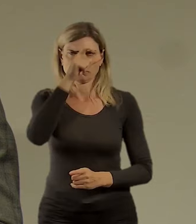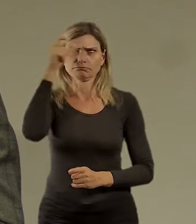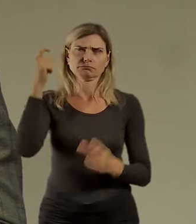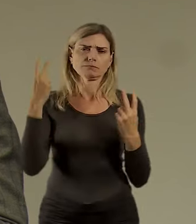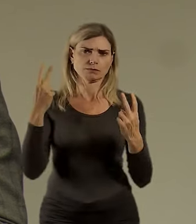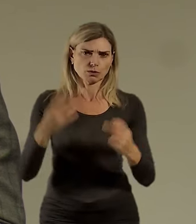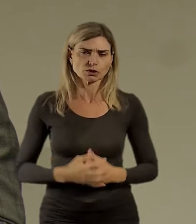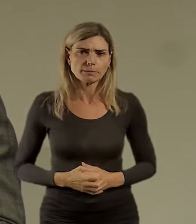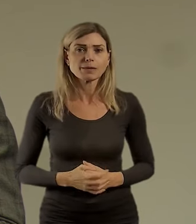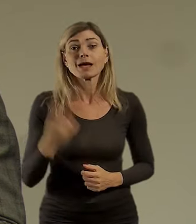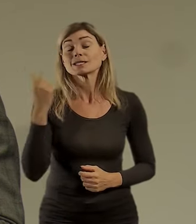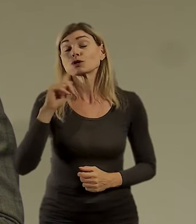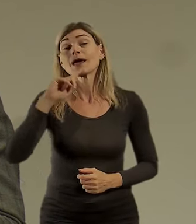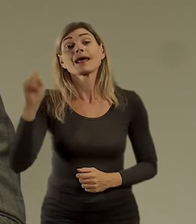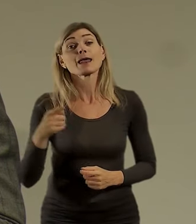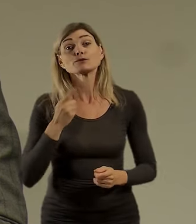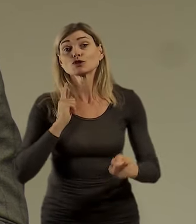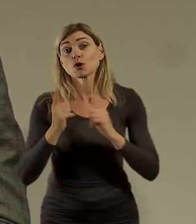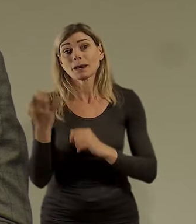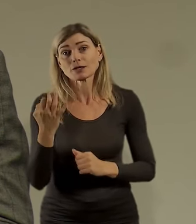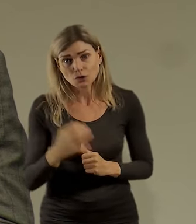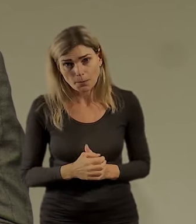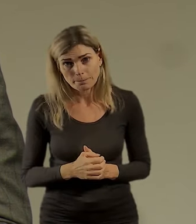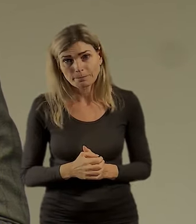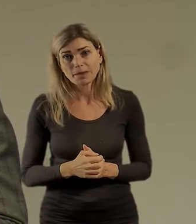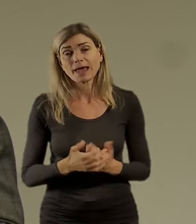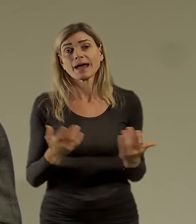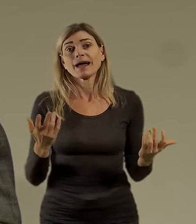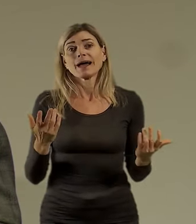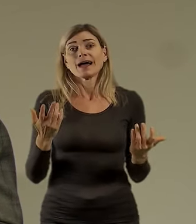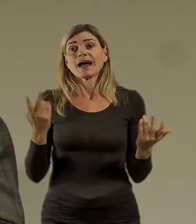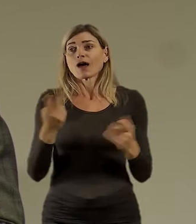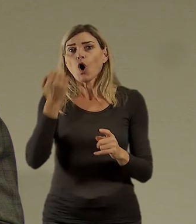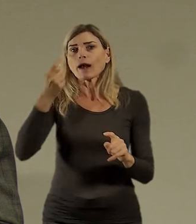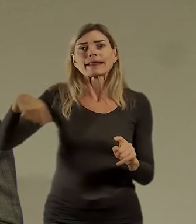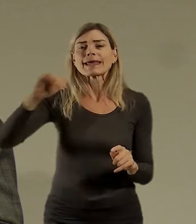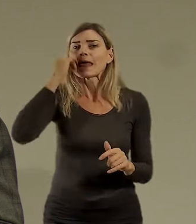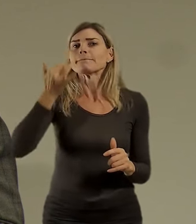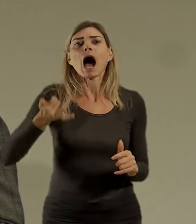jak jsem zmiňoval, nejlepší je ta dopravní poptávka, která vlastně není. To znamená,